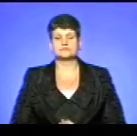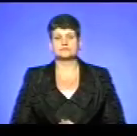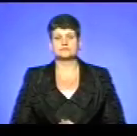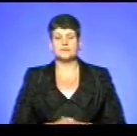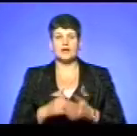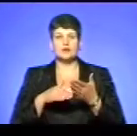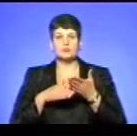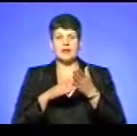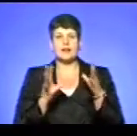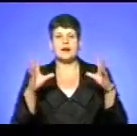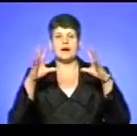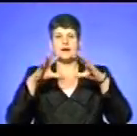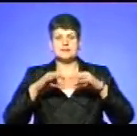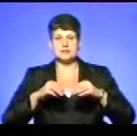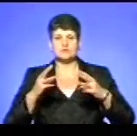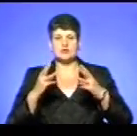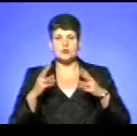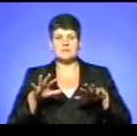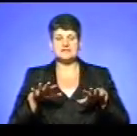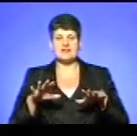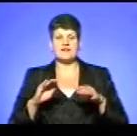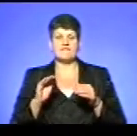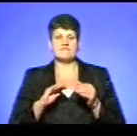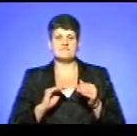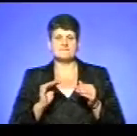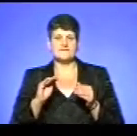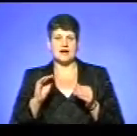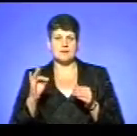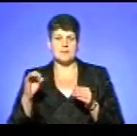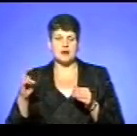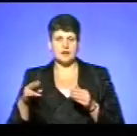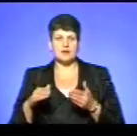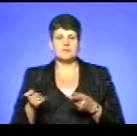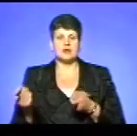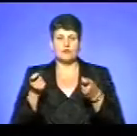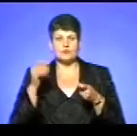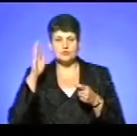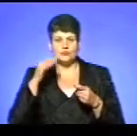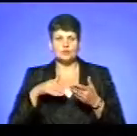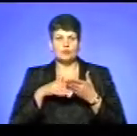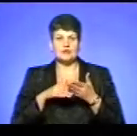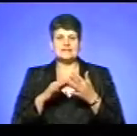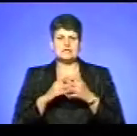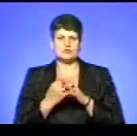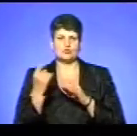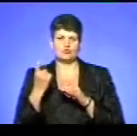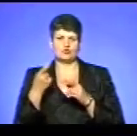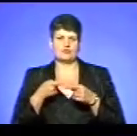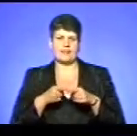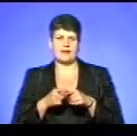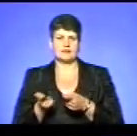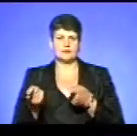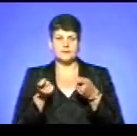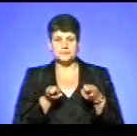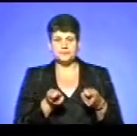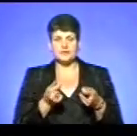Допомагали гасити пожежі місцеві фермери. З околиць звозили воду за допомогою сільськогосподарської техніки. Я